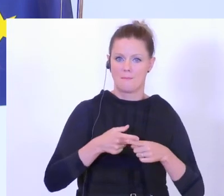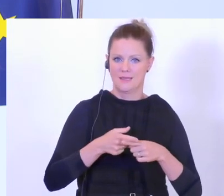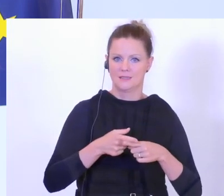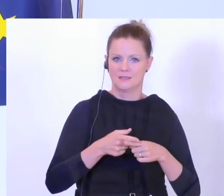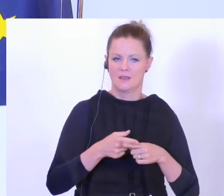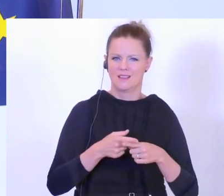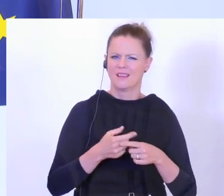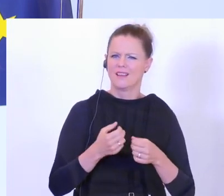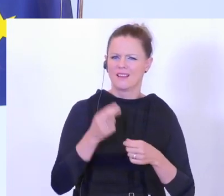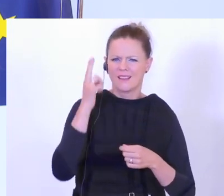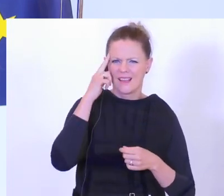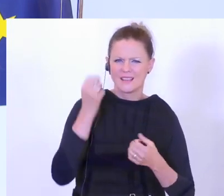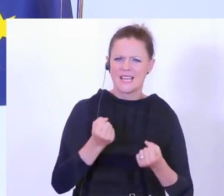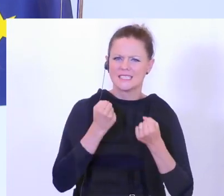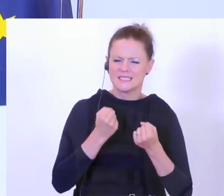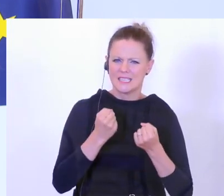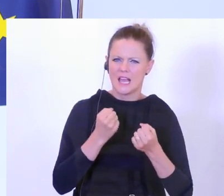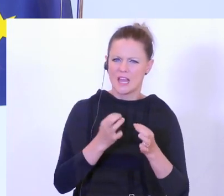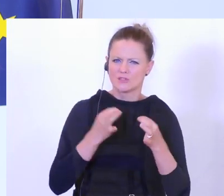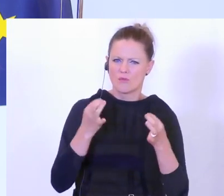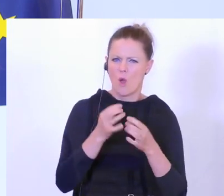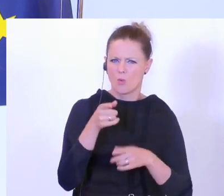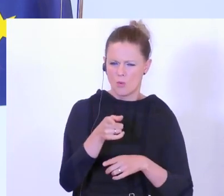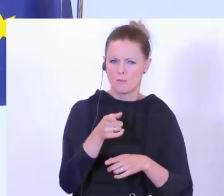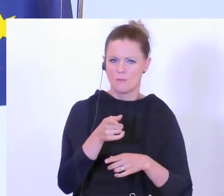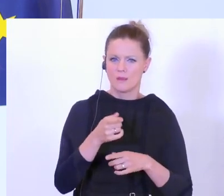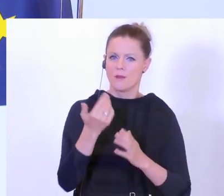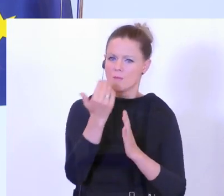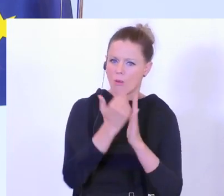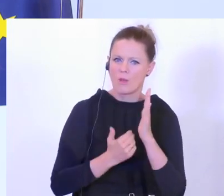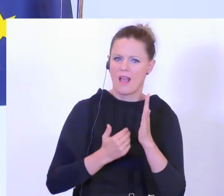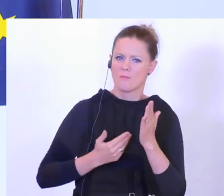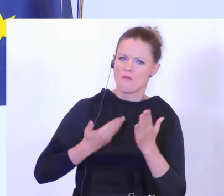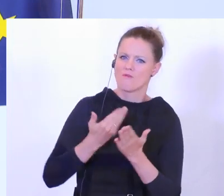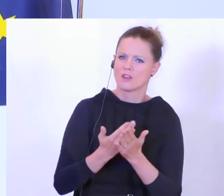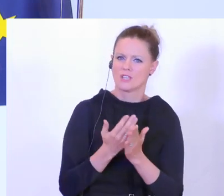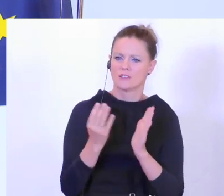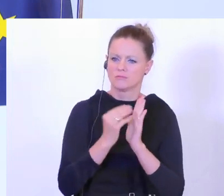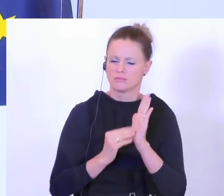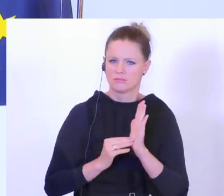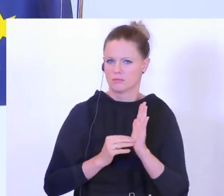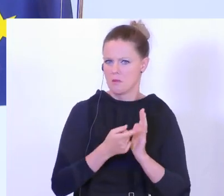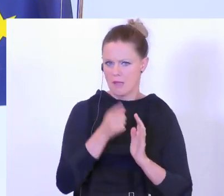Sicherheitsforen. Sie kennen das alle von der Taskforce, dieses Programm und diese Vorschläge, die da drinnen sind.